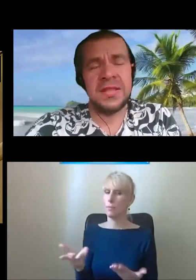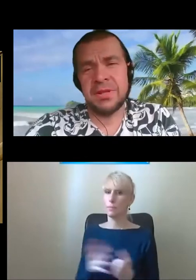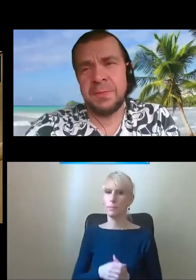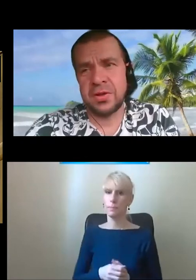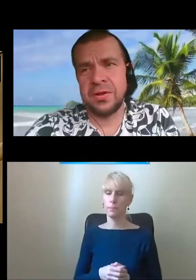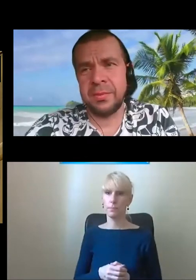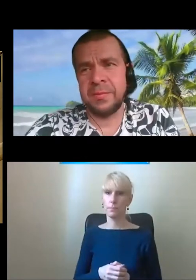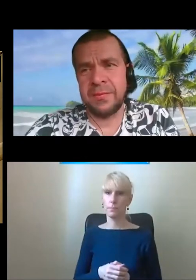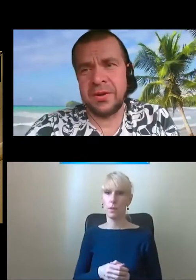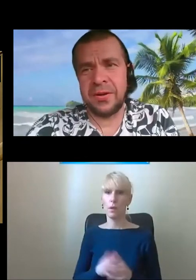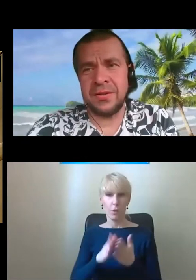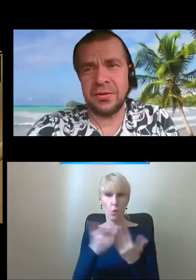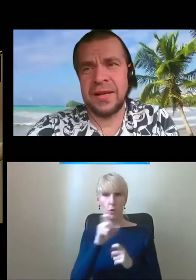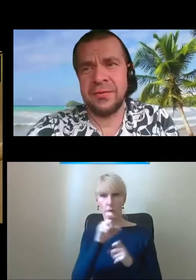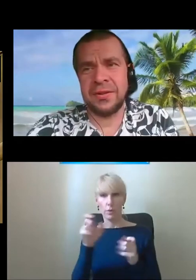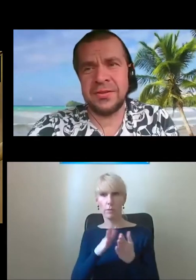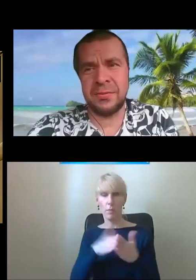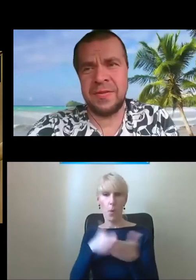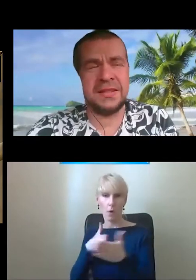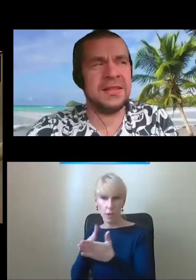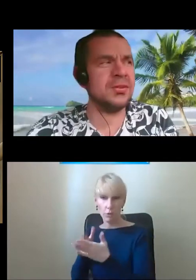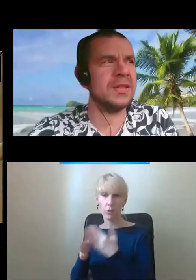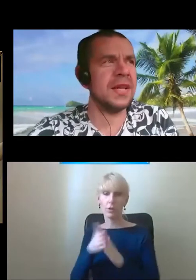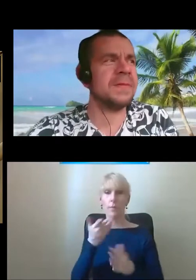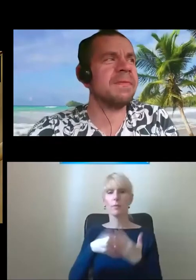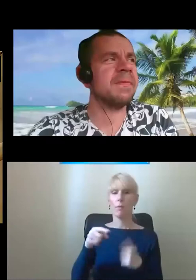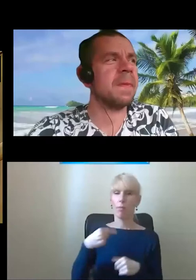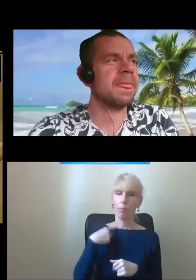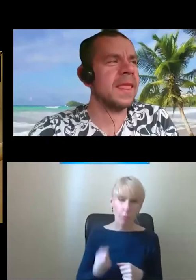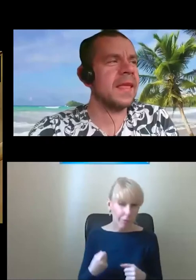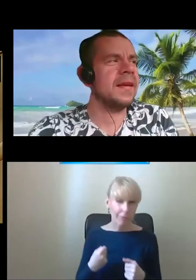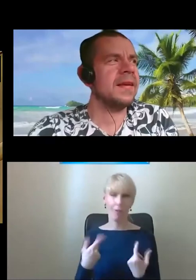Czas jest przyspieszony, bo mamy go ograniczonego, więc żeby Was nie zanudzać.